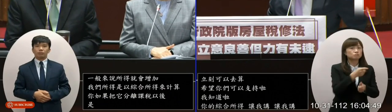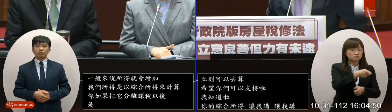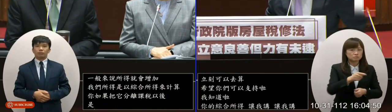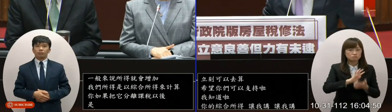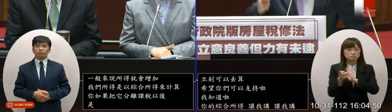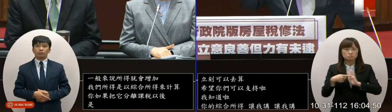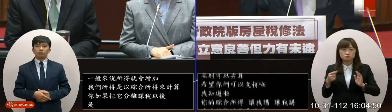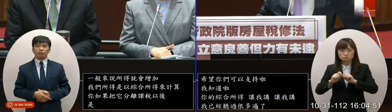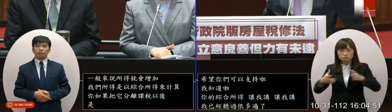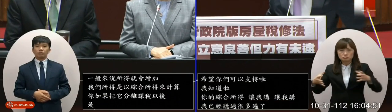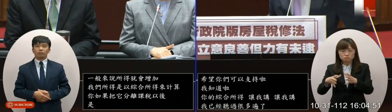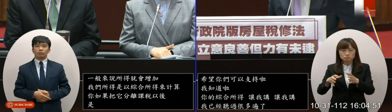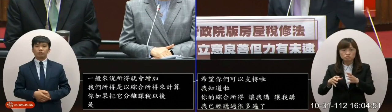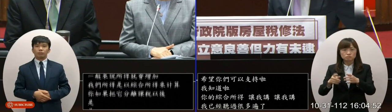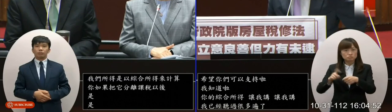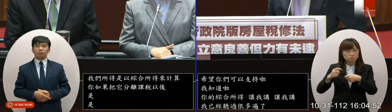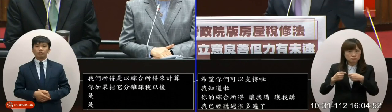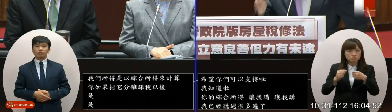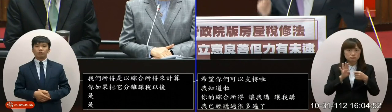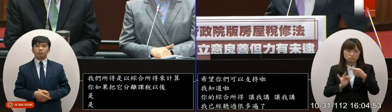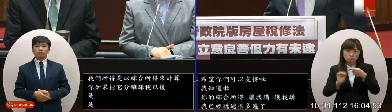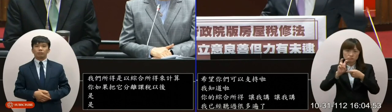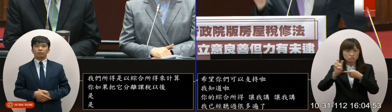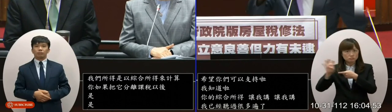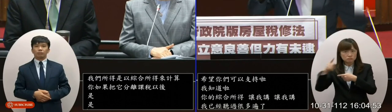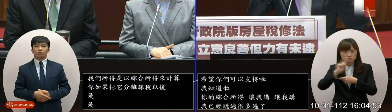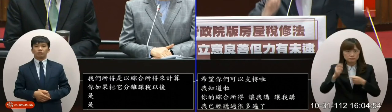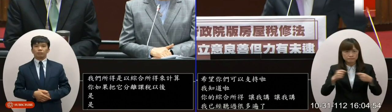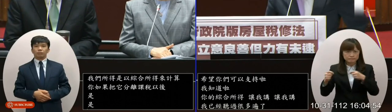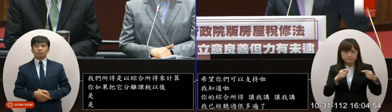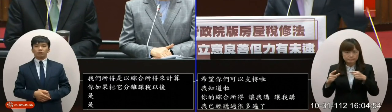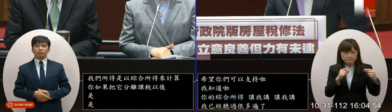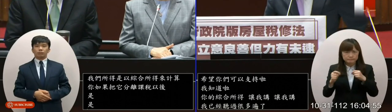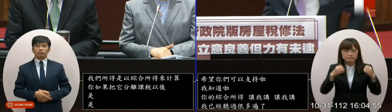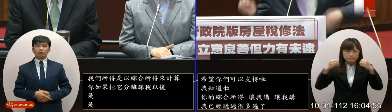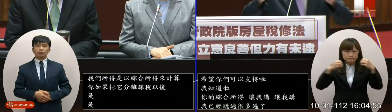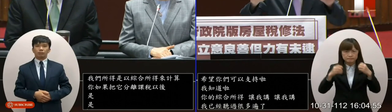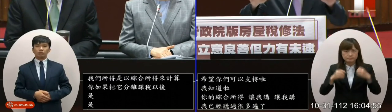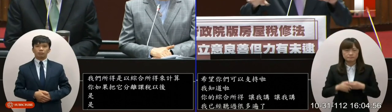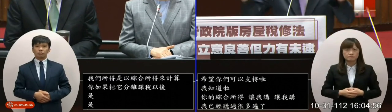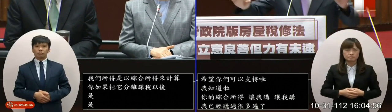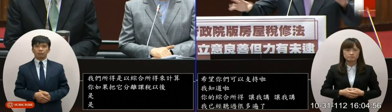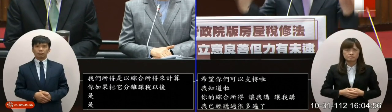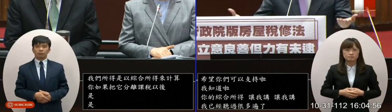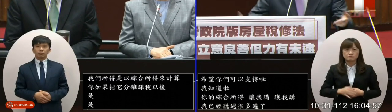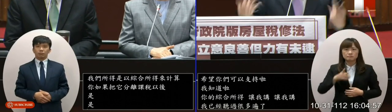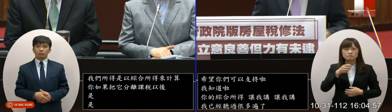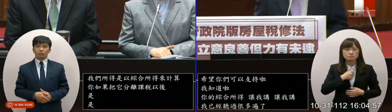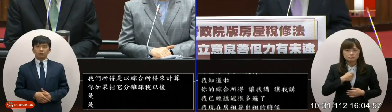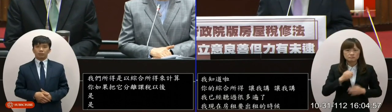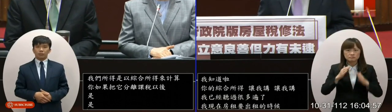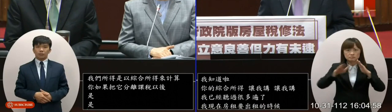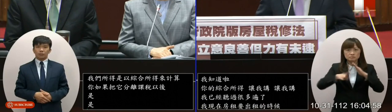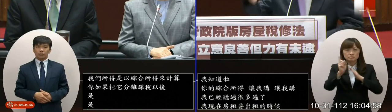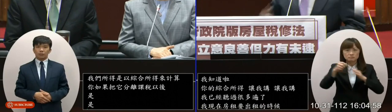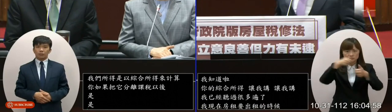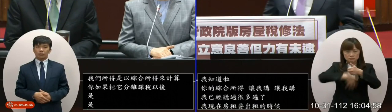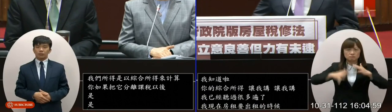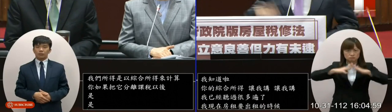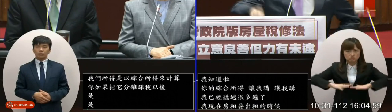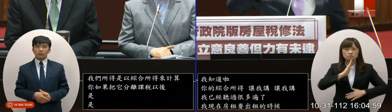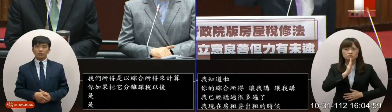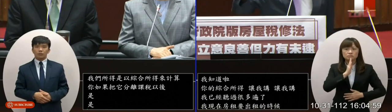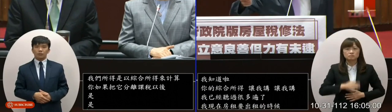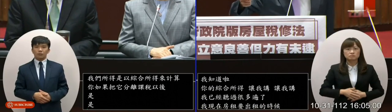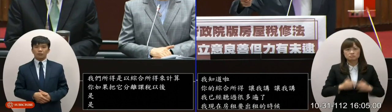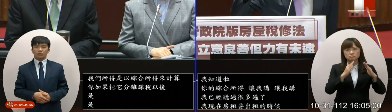我的綜合所得稅到底是20% 30%還是幾%斤斤計較毫不清楚明瞭那你要知道在市場最重要的是穩定房客就